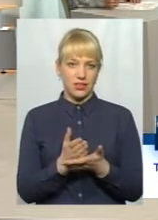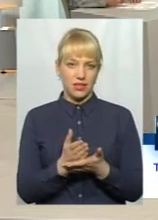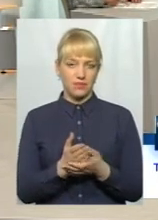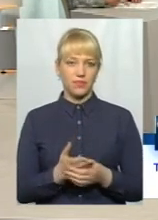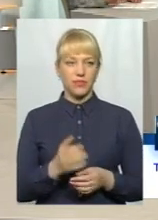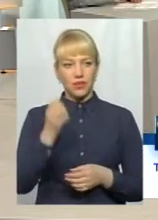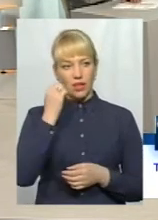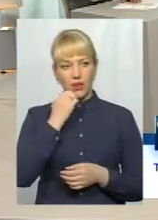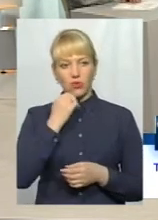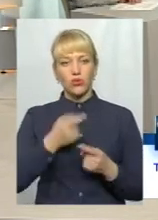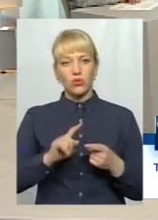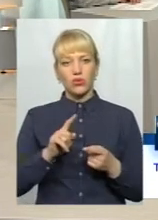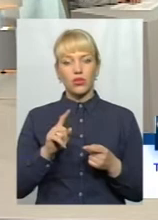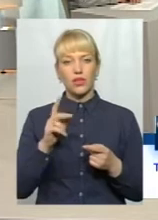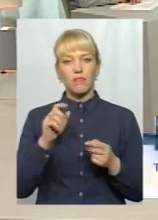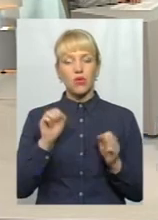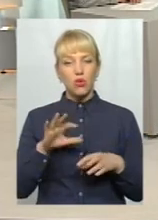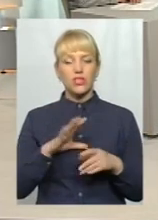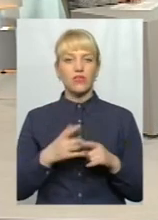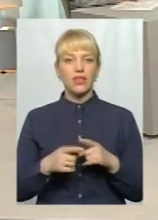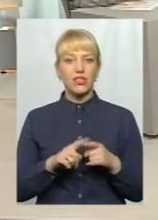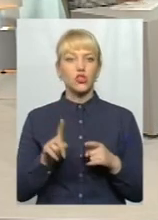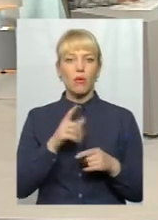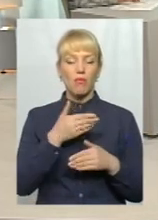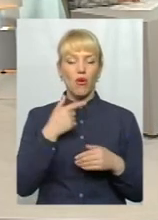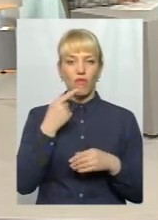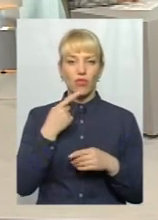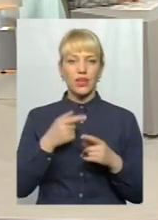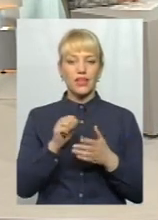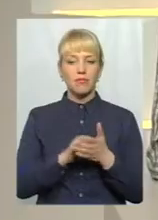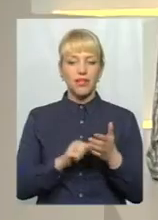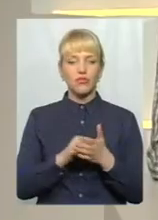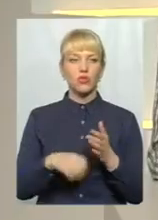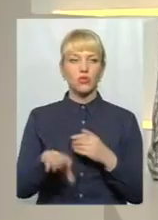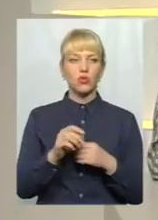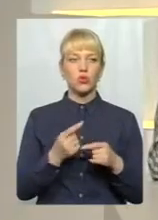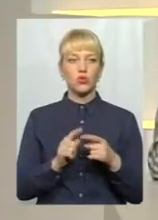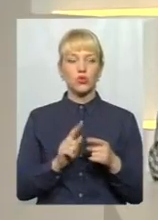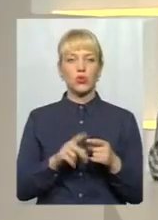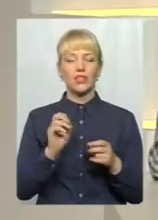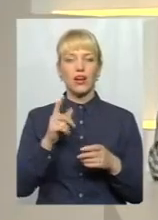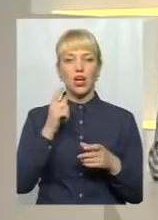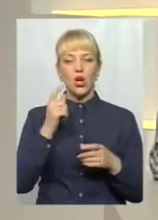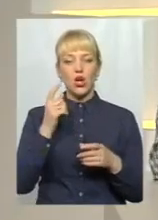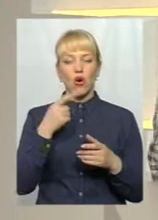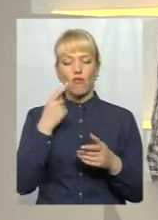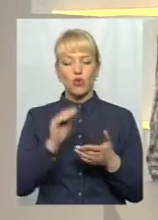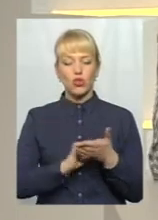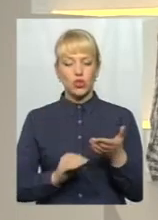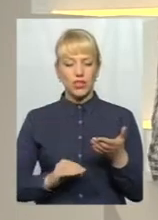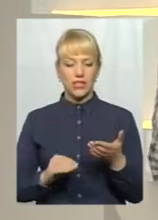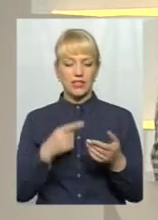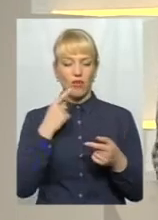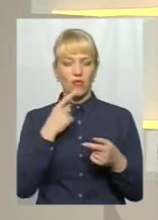дякую. Можливо, якраз те, що Ви говорили, приводом для цього всього, не знаю, в журналистів є інформаційний привід, а тут